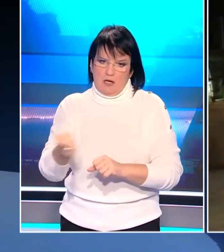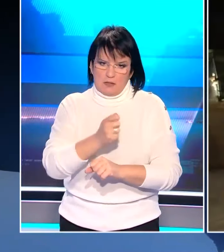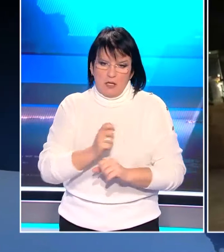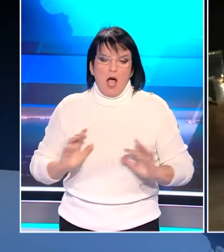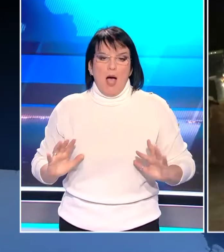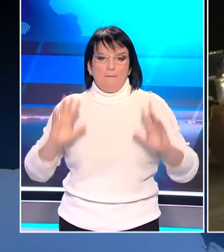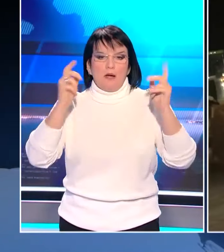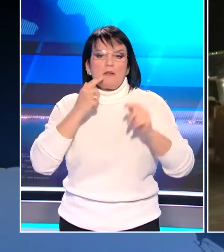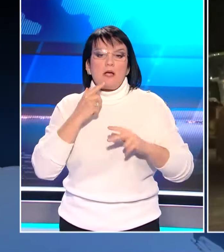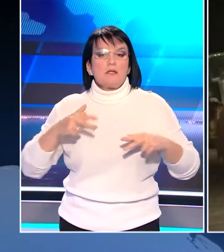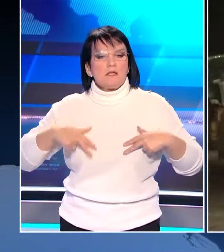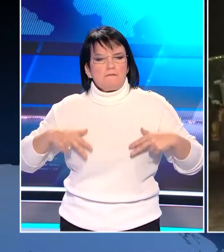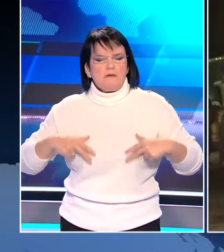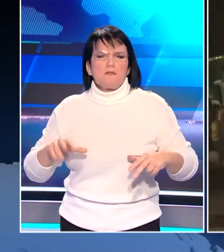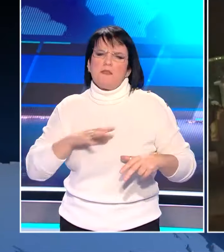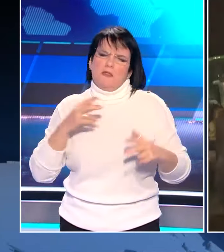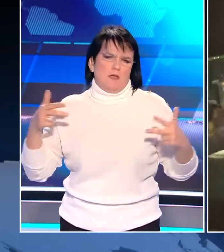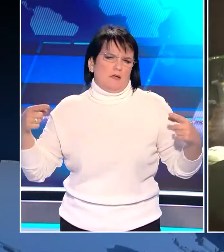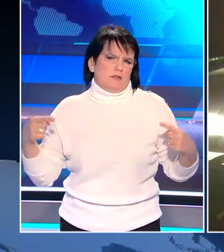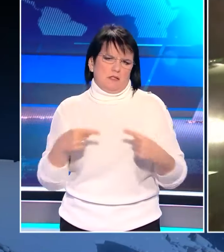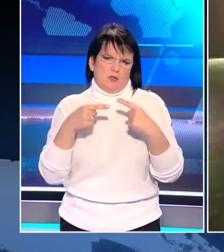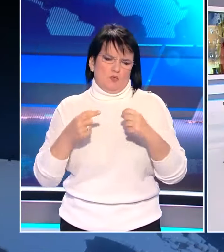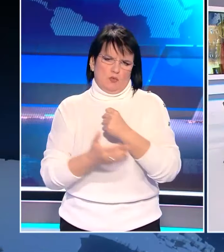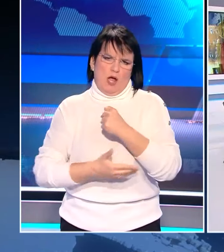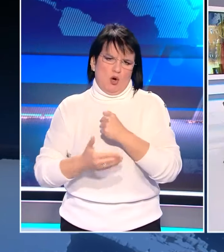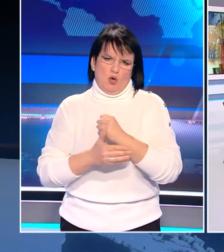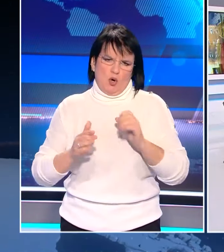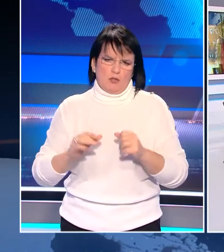κινητοποιήσεις, είπε πως η κυβέρνηση δεν θέλει να συγκρουστεί με τους αγρότες.